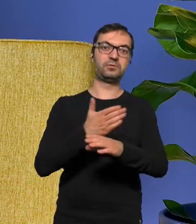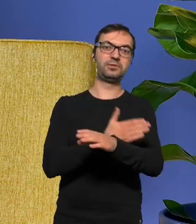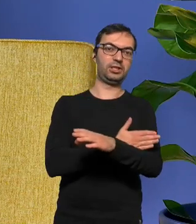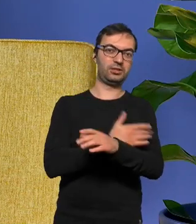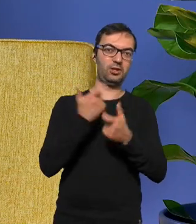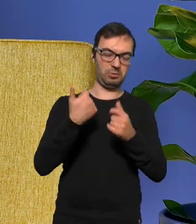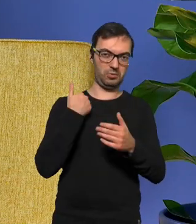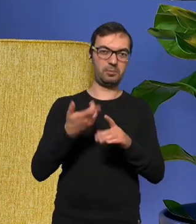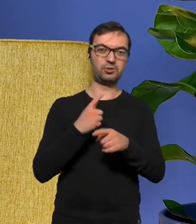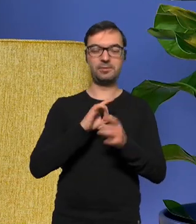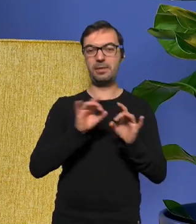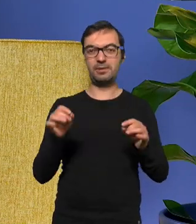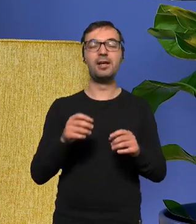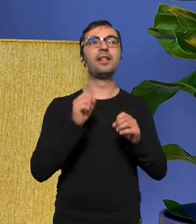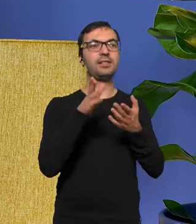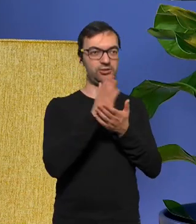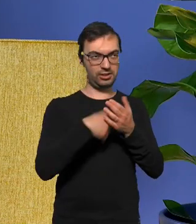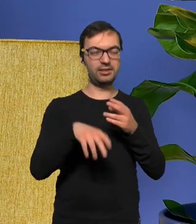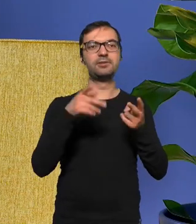Łapią się w ten okres